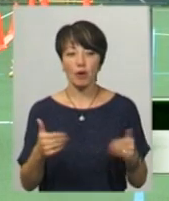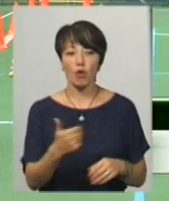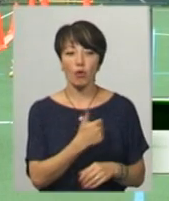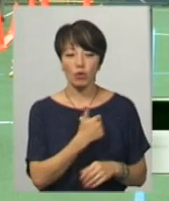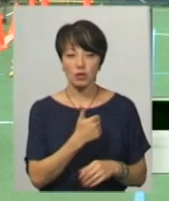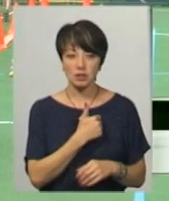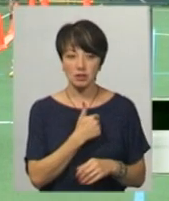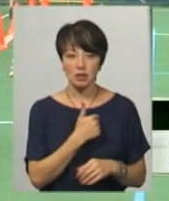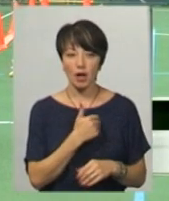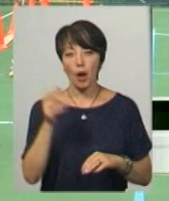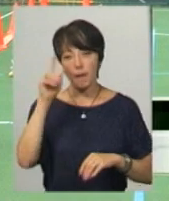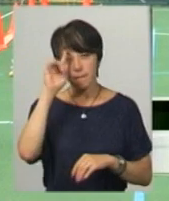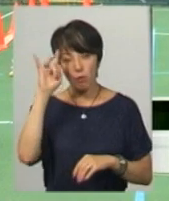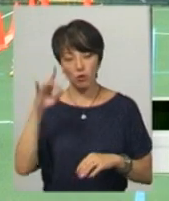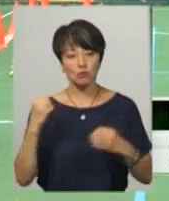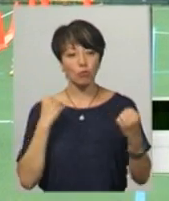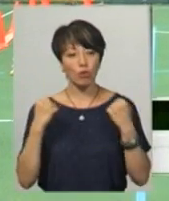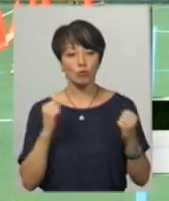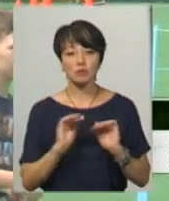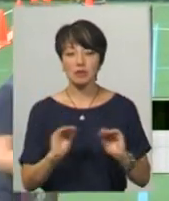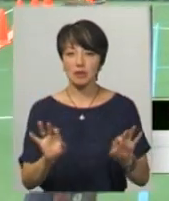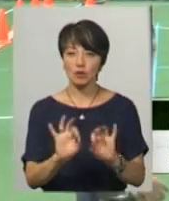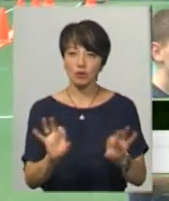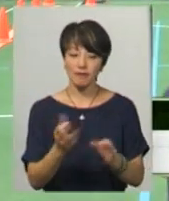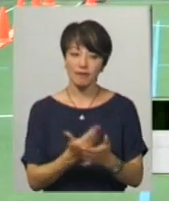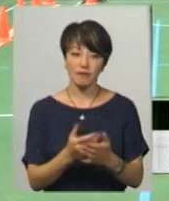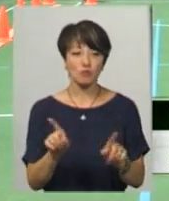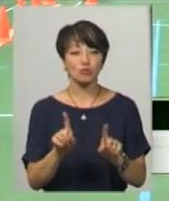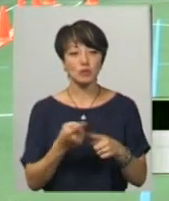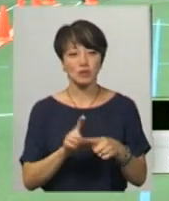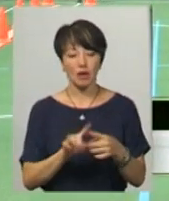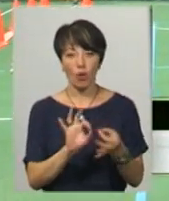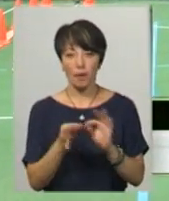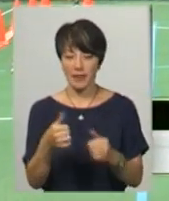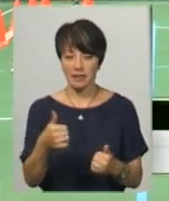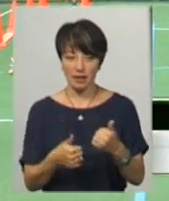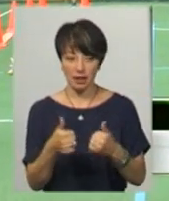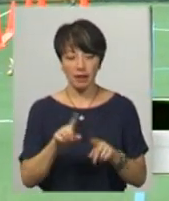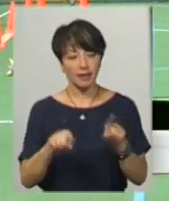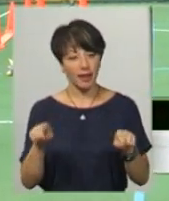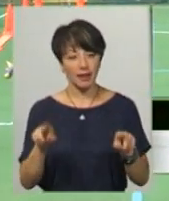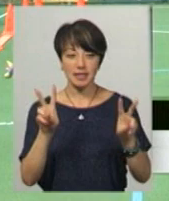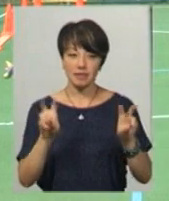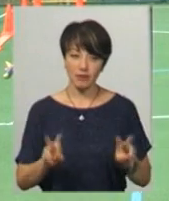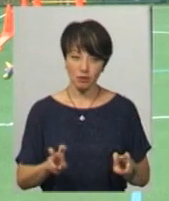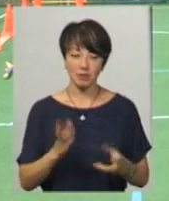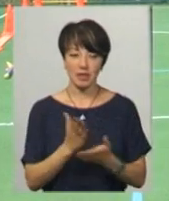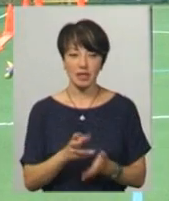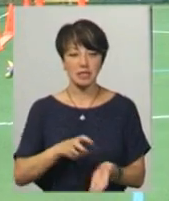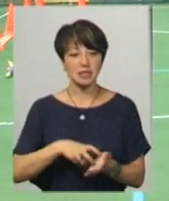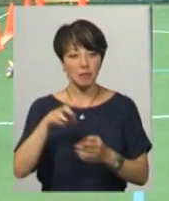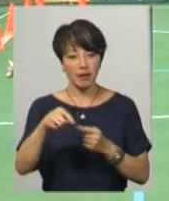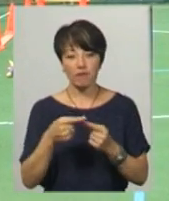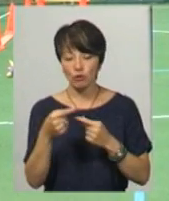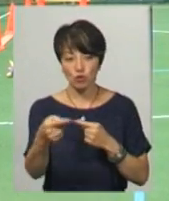паралізувати спорт і привчити дітей, розказати їм трішки, що таке Олімпійські ігри. Деякі з видів представлені, такі як стрибки в